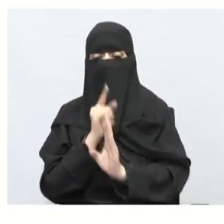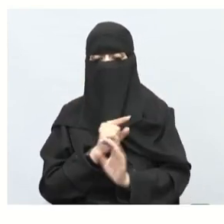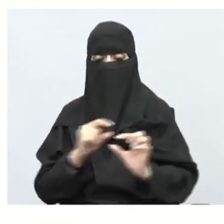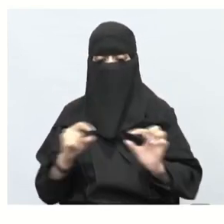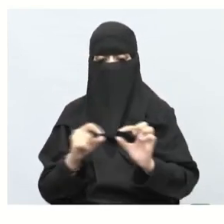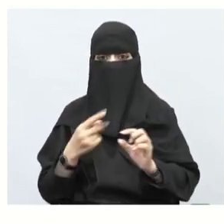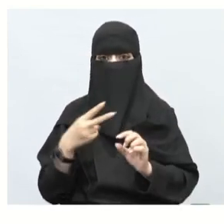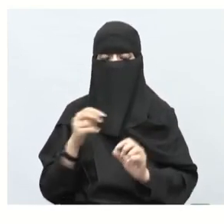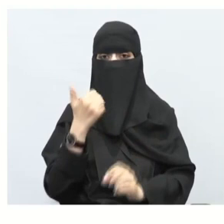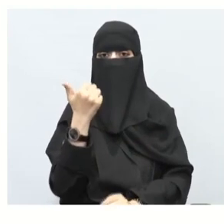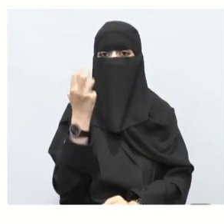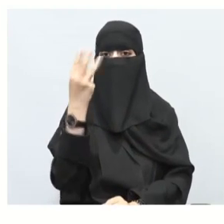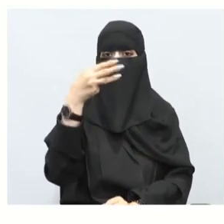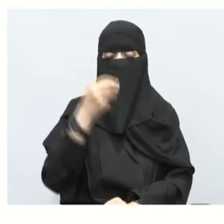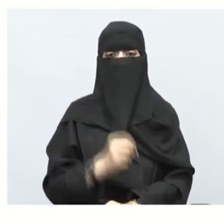ستبدون من هنا